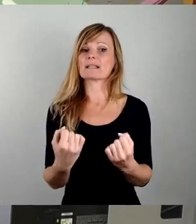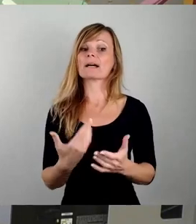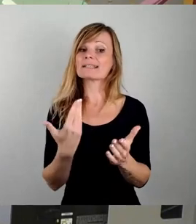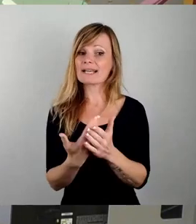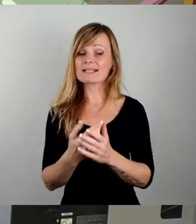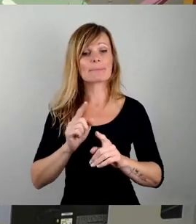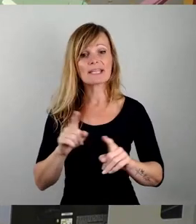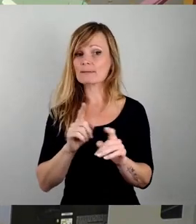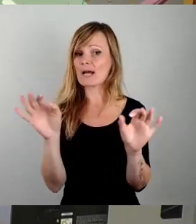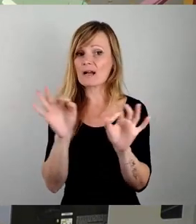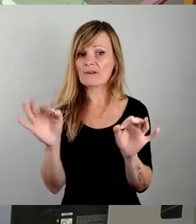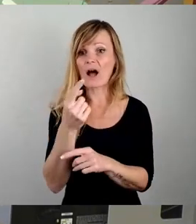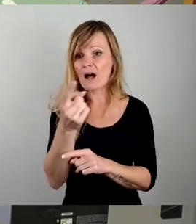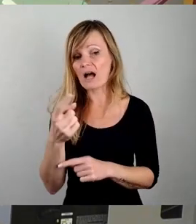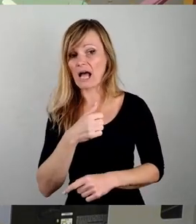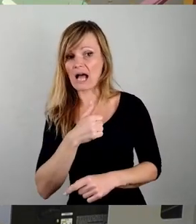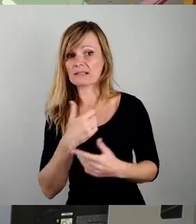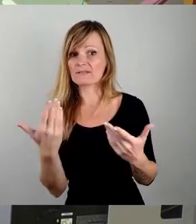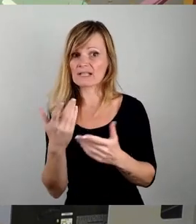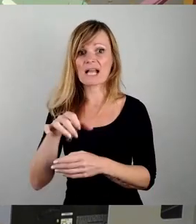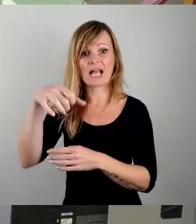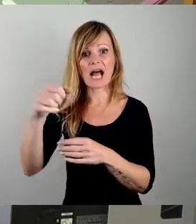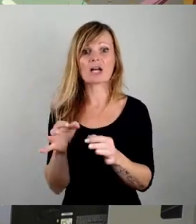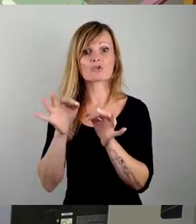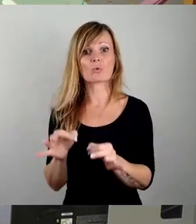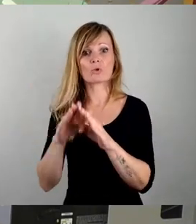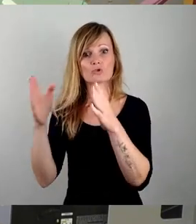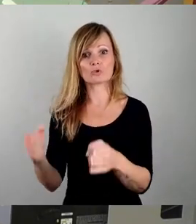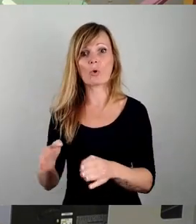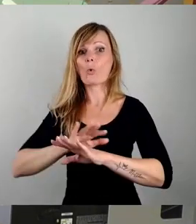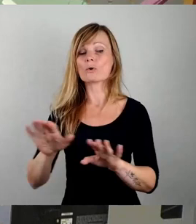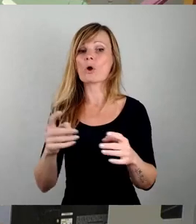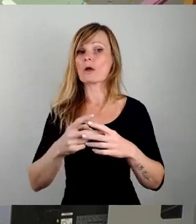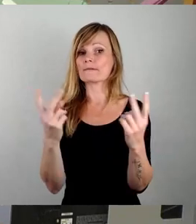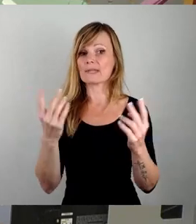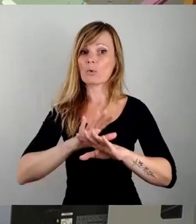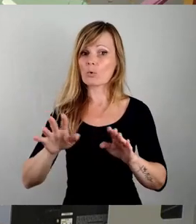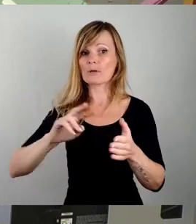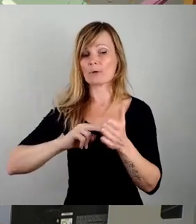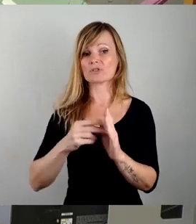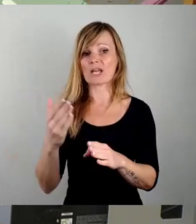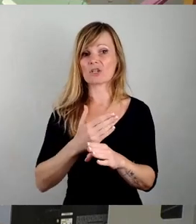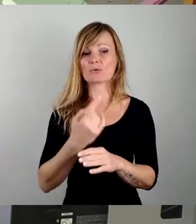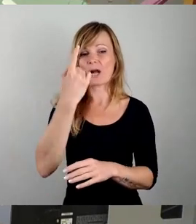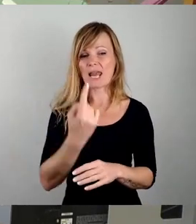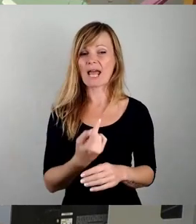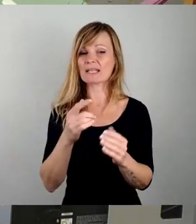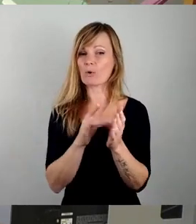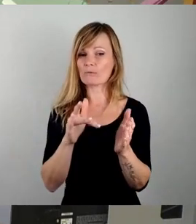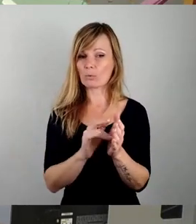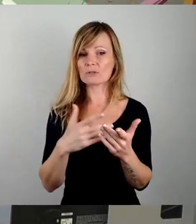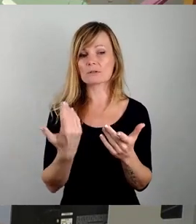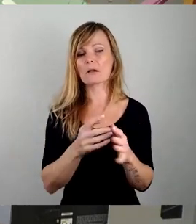manche befürchten, dass Garagengrundstücke ohne Öffentlichkeit und ohne politische Entscheidung allein aufgrund einer